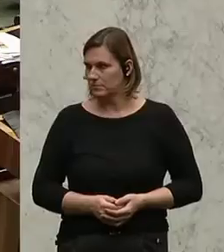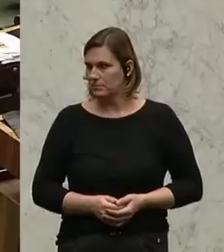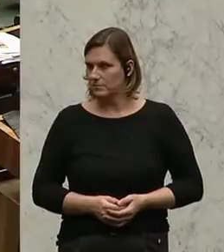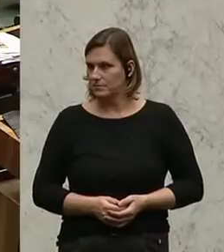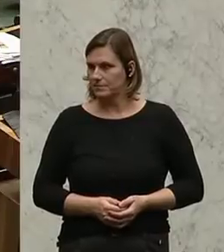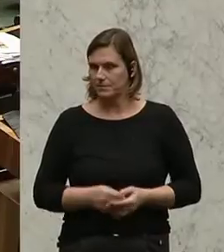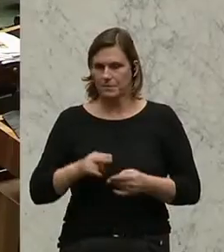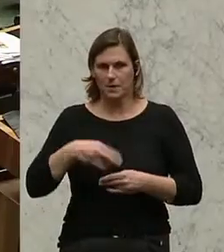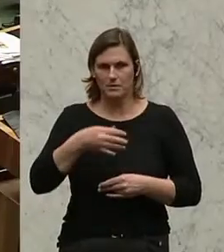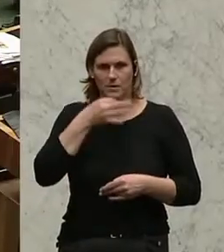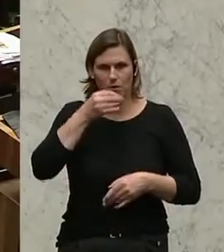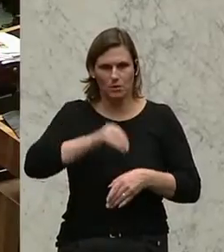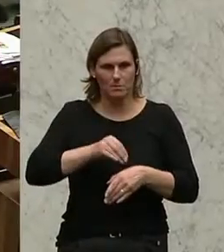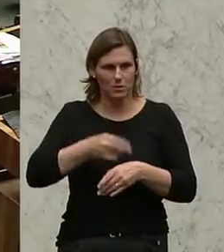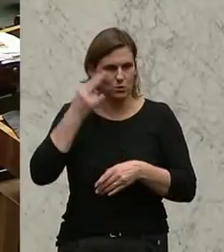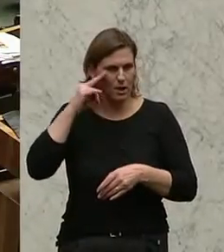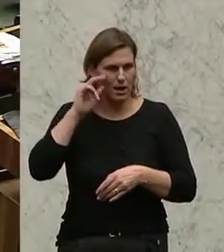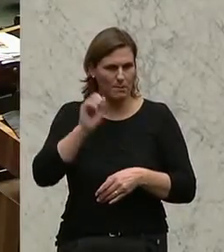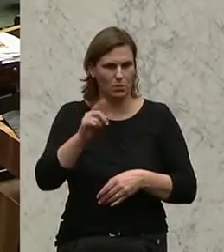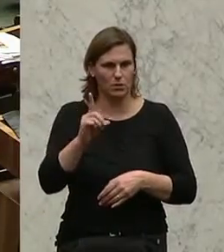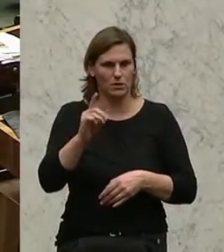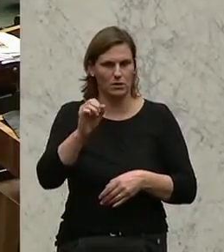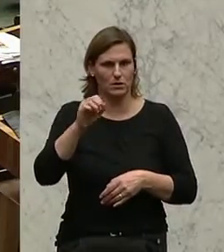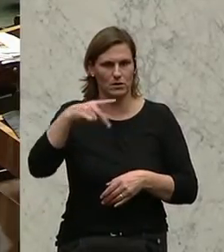Nächste Wortmeldung, Abgeordneter Robert Doppler.